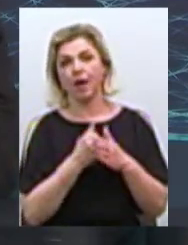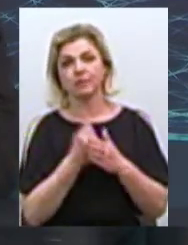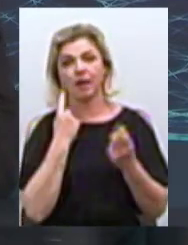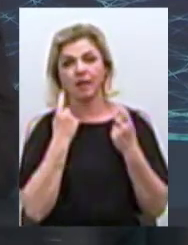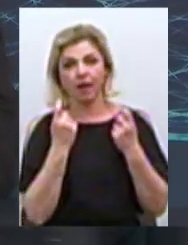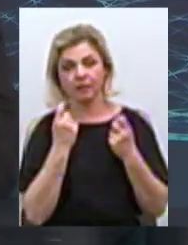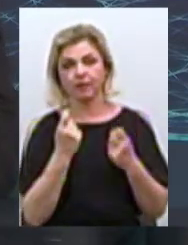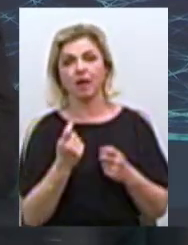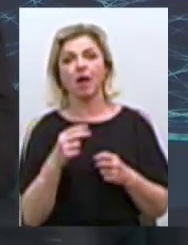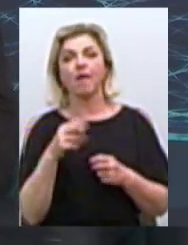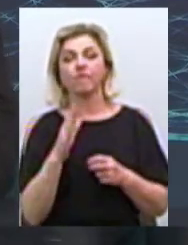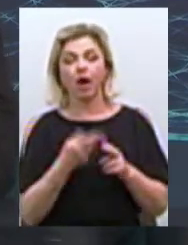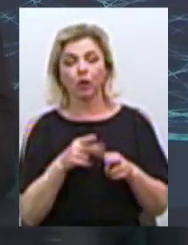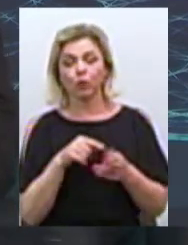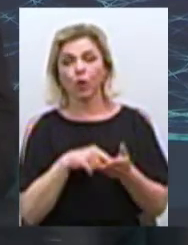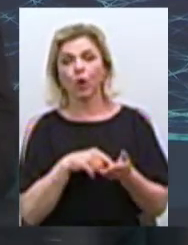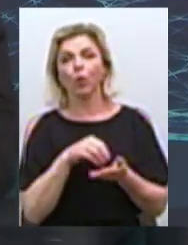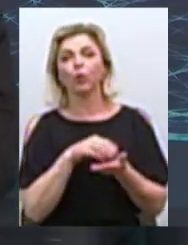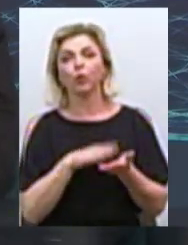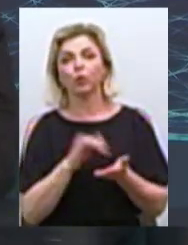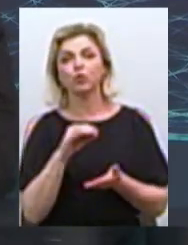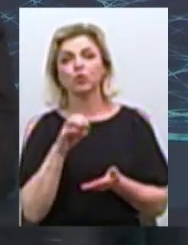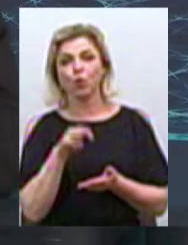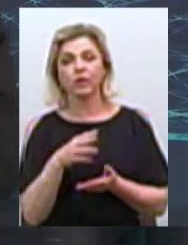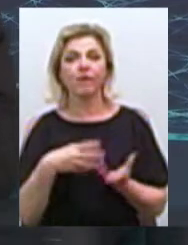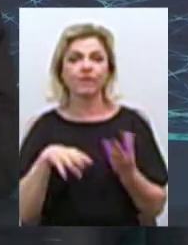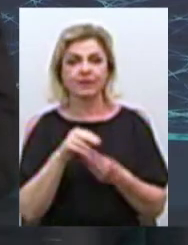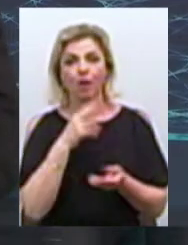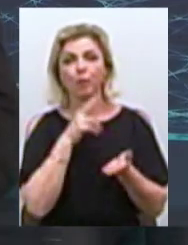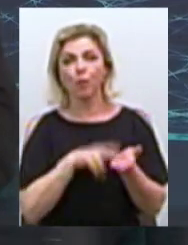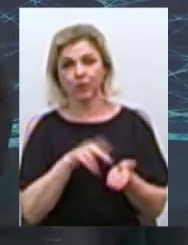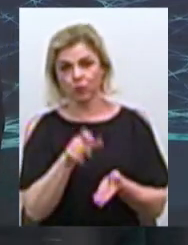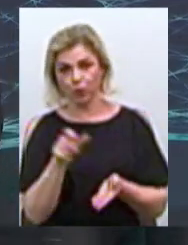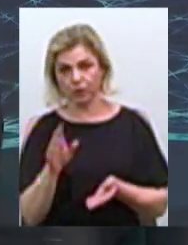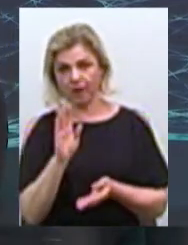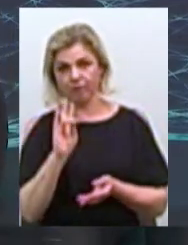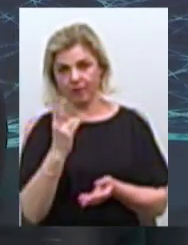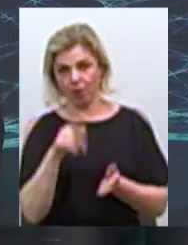ведеться учет всіх зарегістрованних в городі Николаїв.